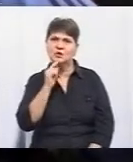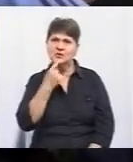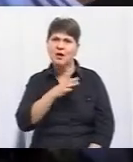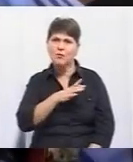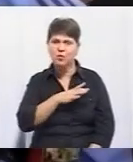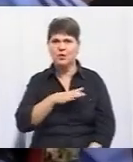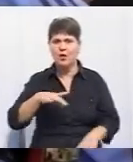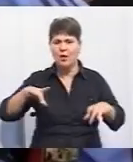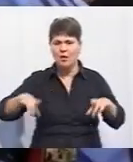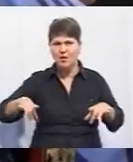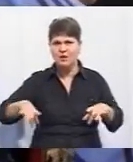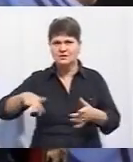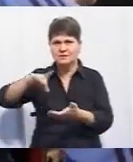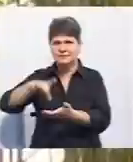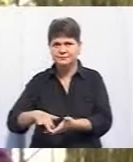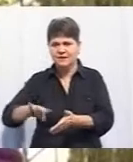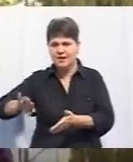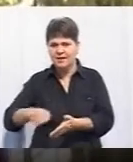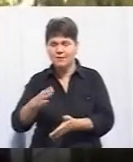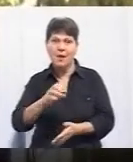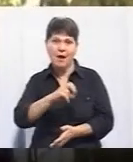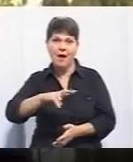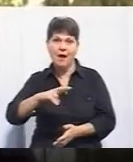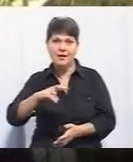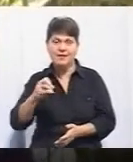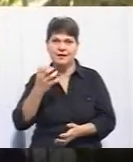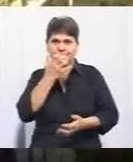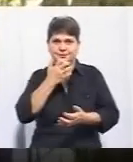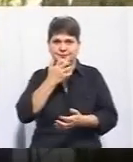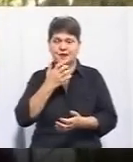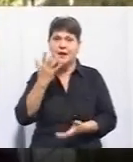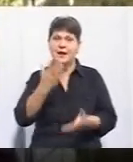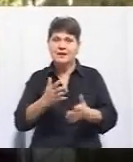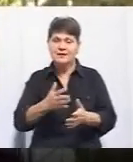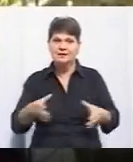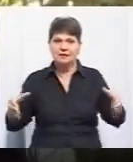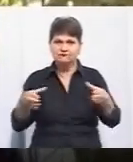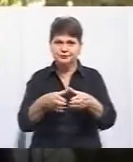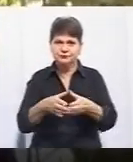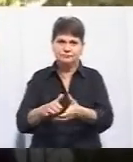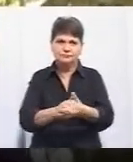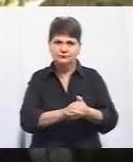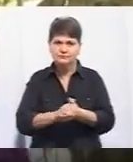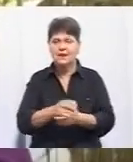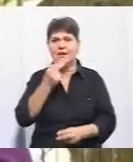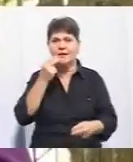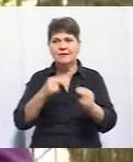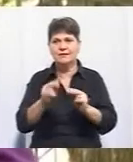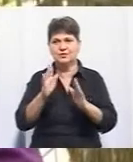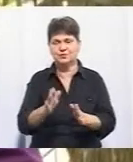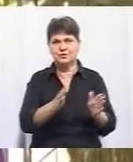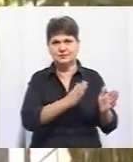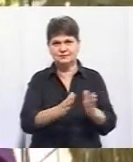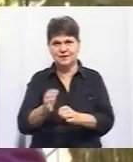невеличкі. Нічого класного. Зато зігрілася. Якщо згуртуємось разом, оговорюємо, то так, де краще налагоджується